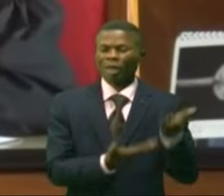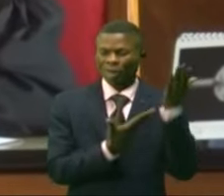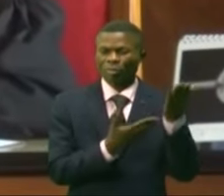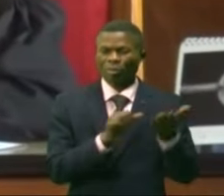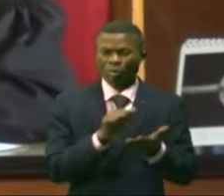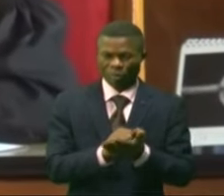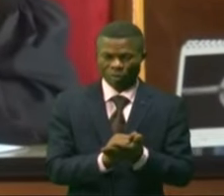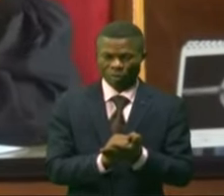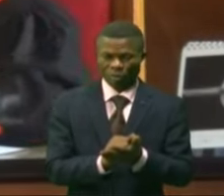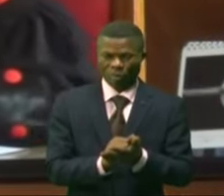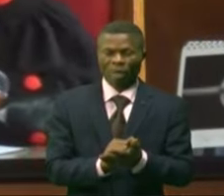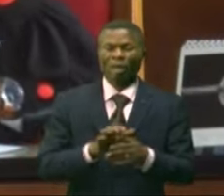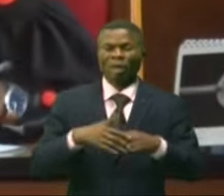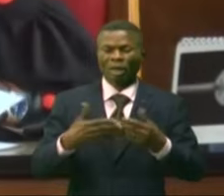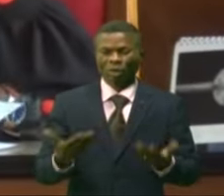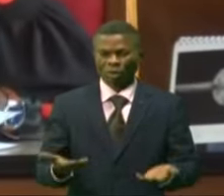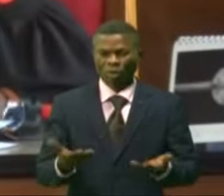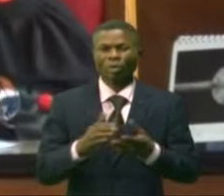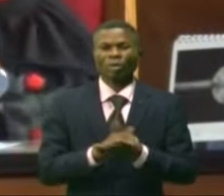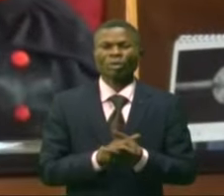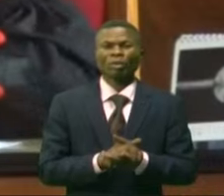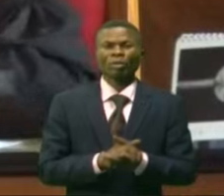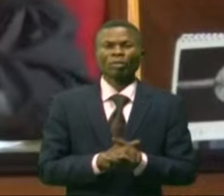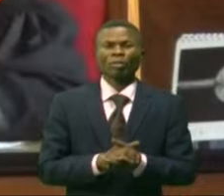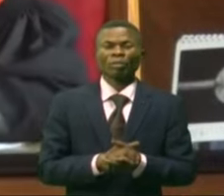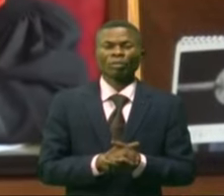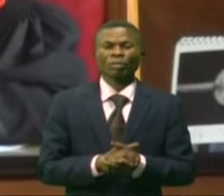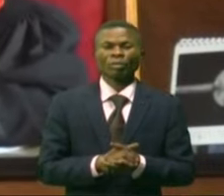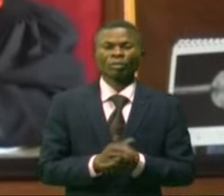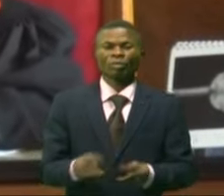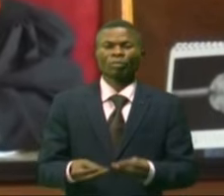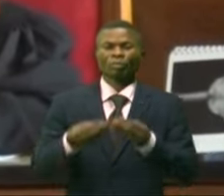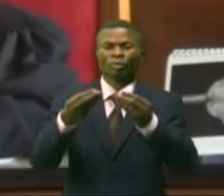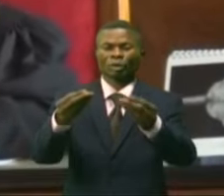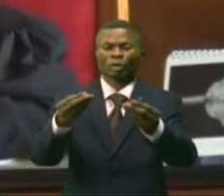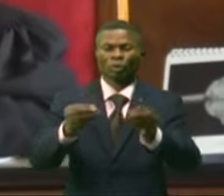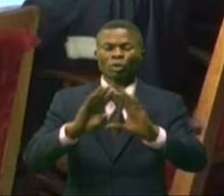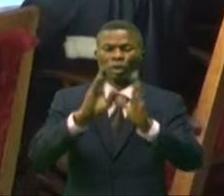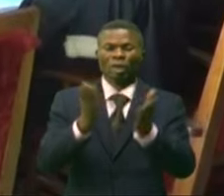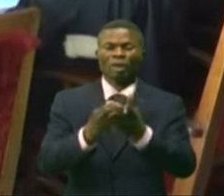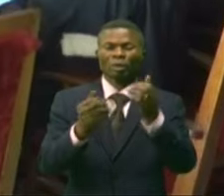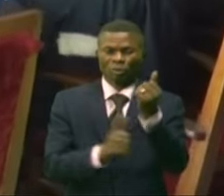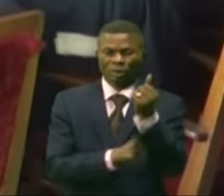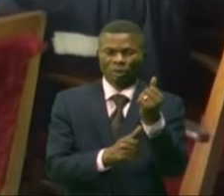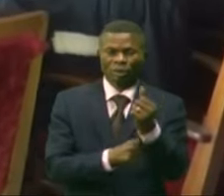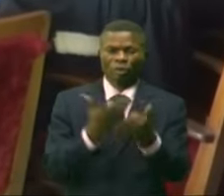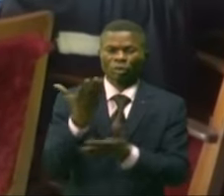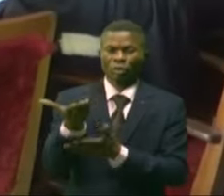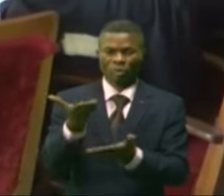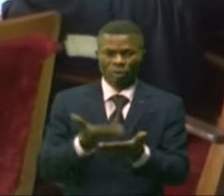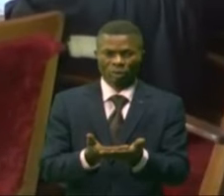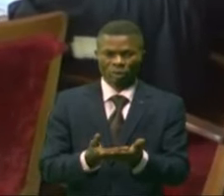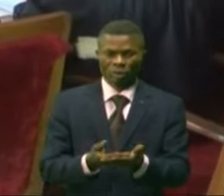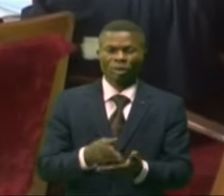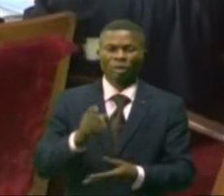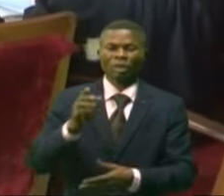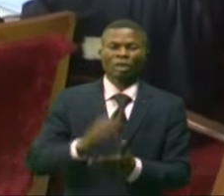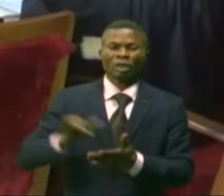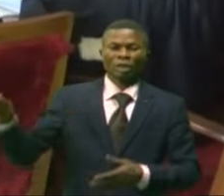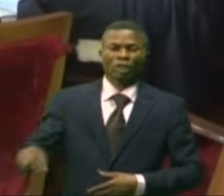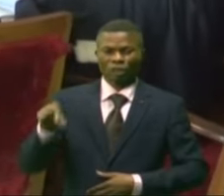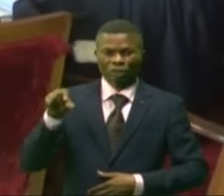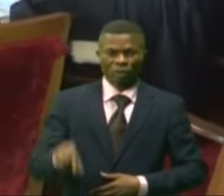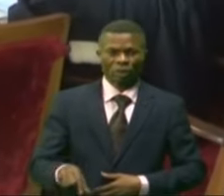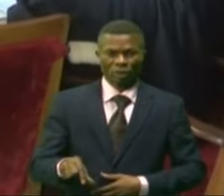En conséquence, donne au déclarant Khaboulakatoué Jacques,